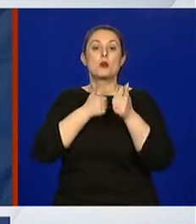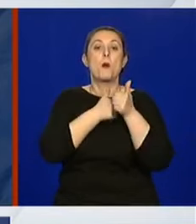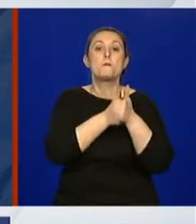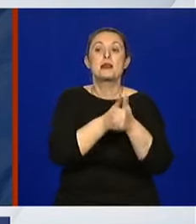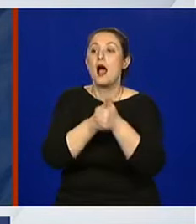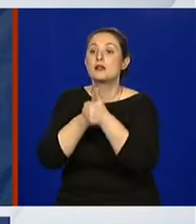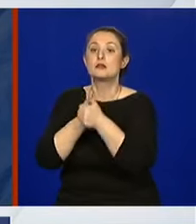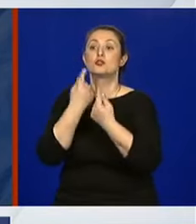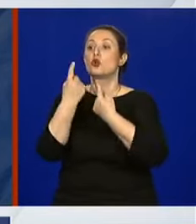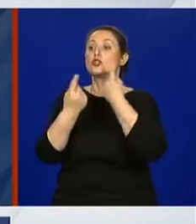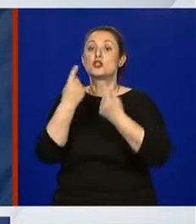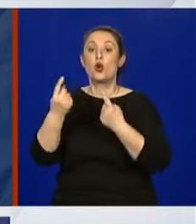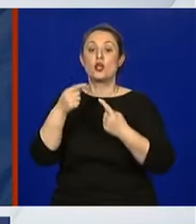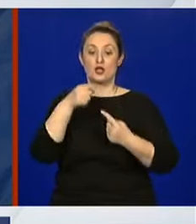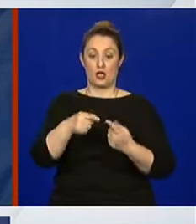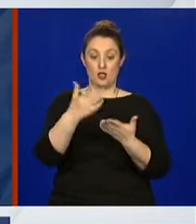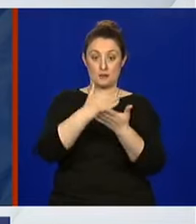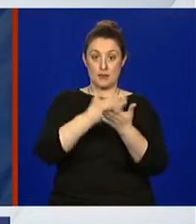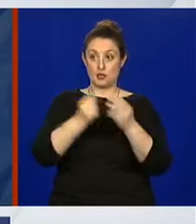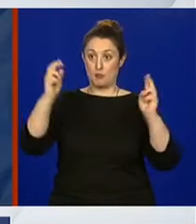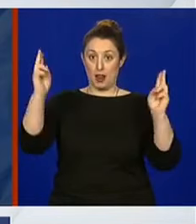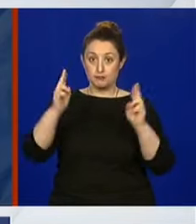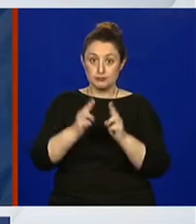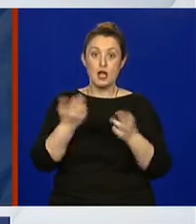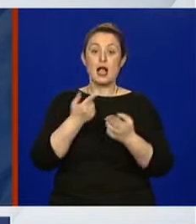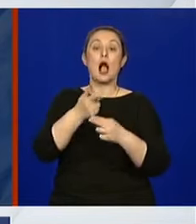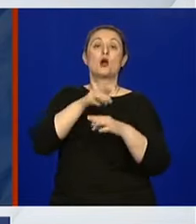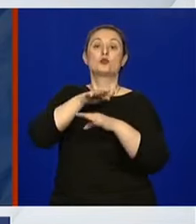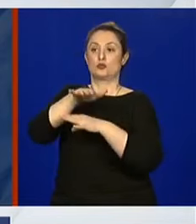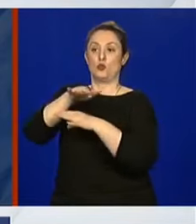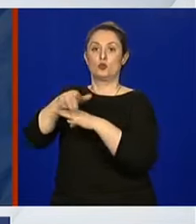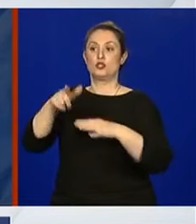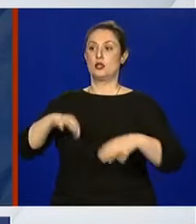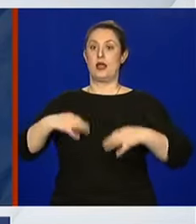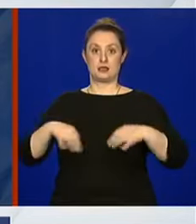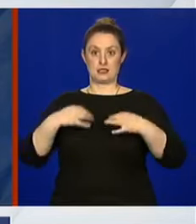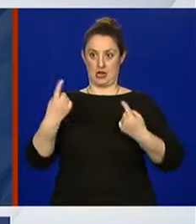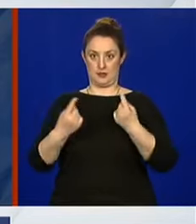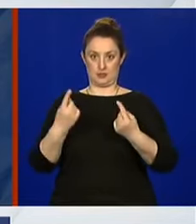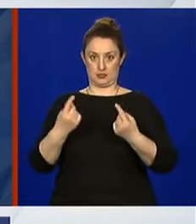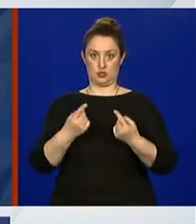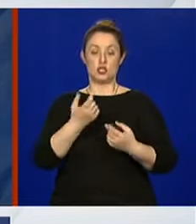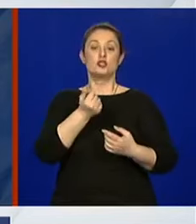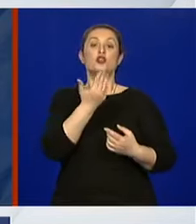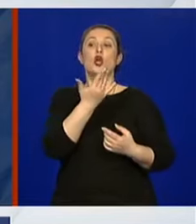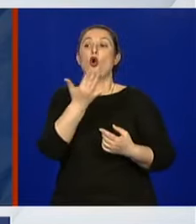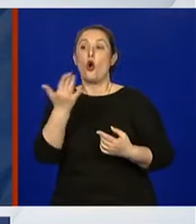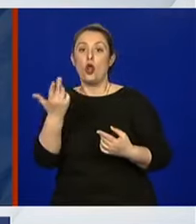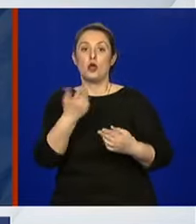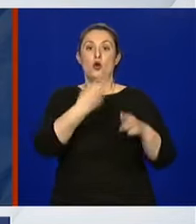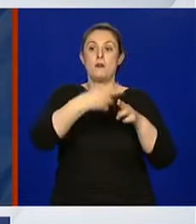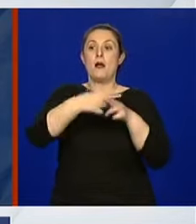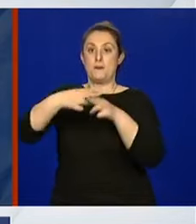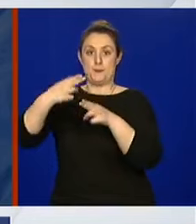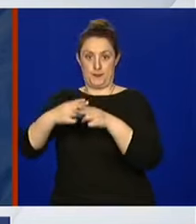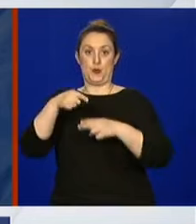mjera na zrastvenu situaciju, prije svega na broj oboljelih u Hrvatskoj.